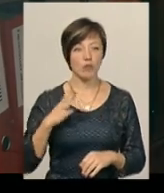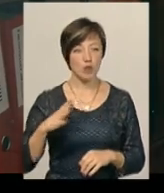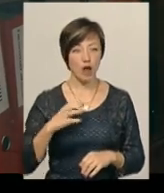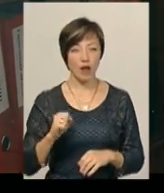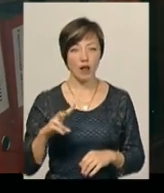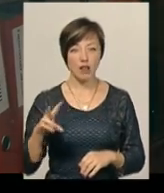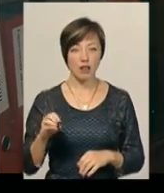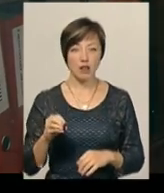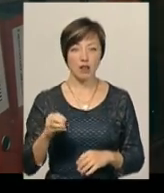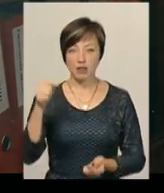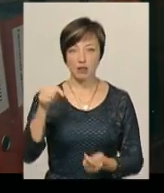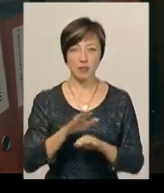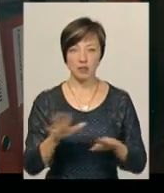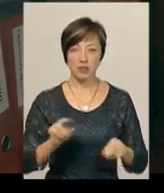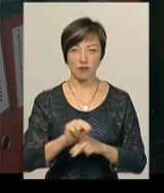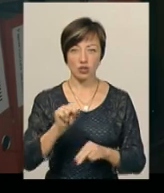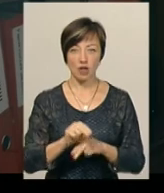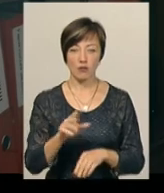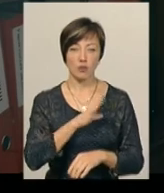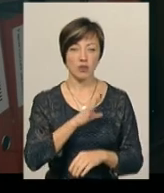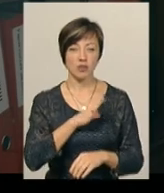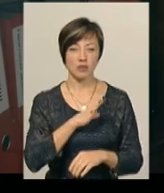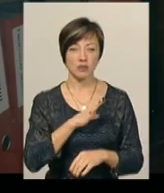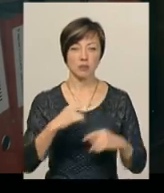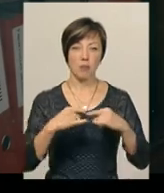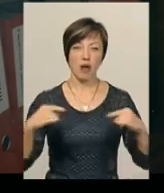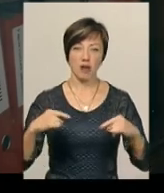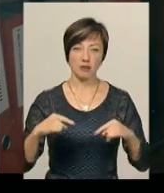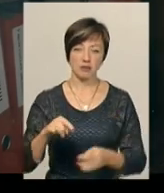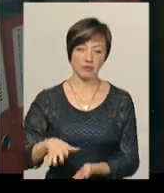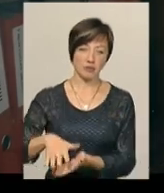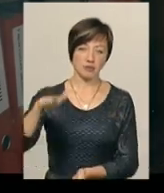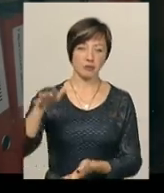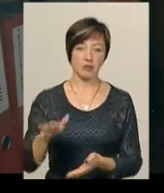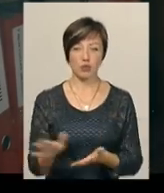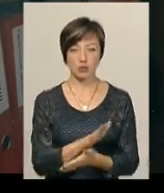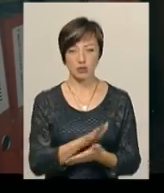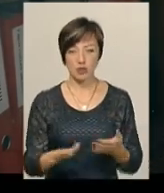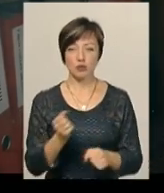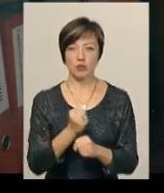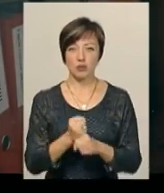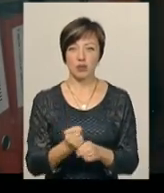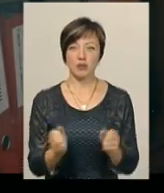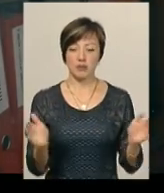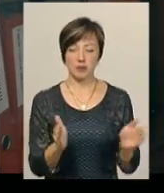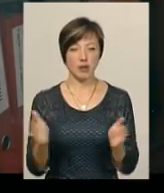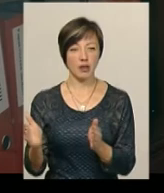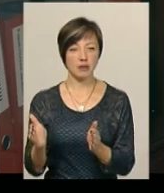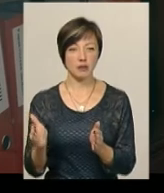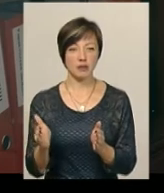вони були не предназначені для навчання, там були чи парти складені, чи що ми все вичистили, зробили невеличке